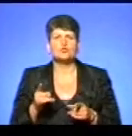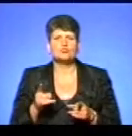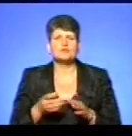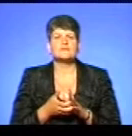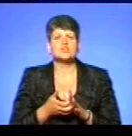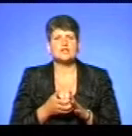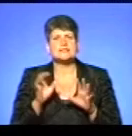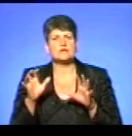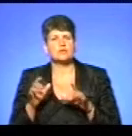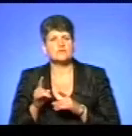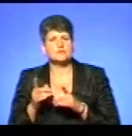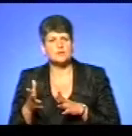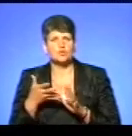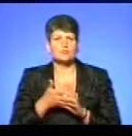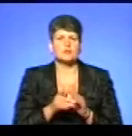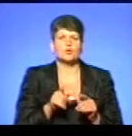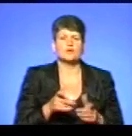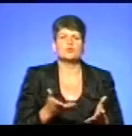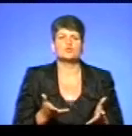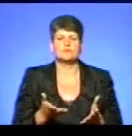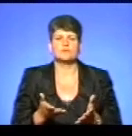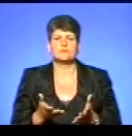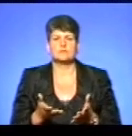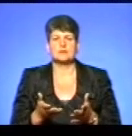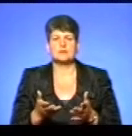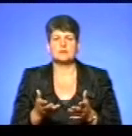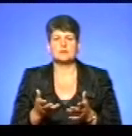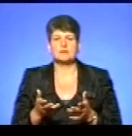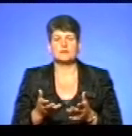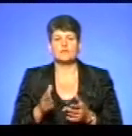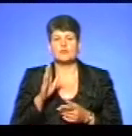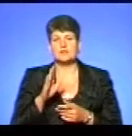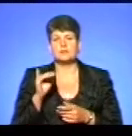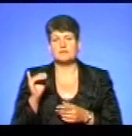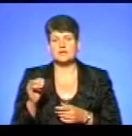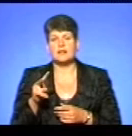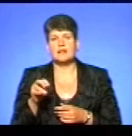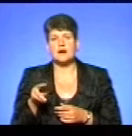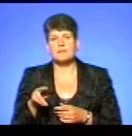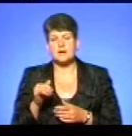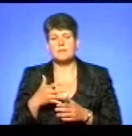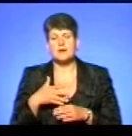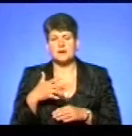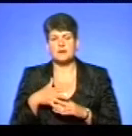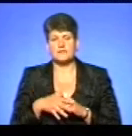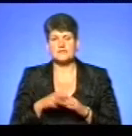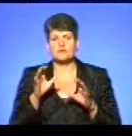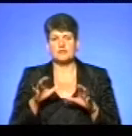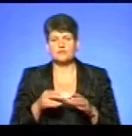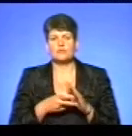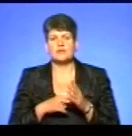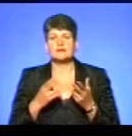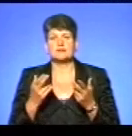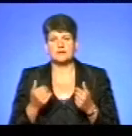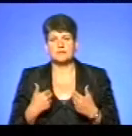вистачило законодавчих змін, розумінню людей, чого з передвічених цих факторів? Звичайно, маю рацію, Володимир Іванович Лапа. Ось в законодавчому плані, звичайно, що так.